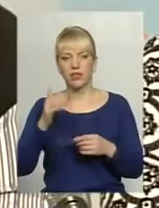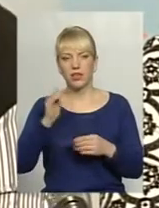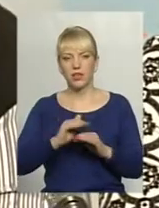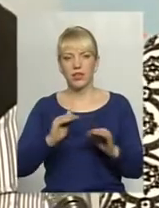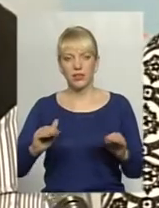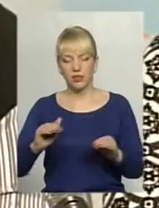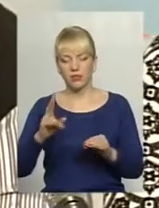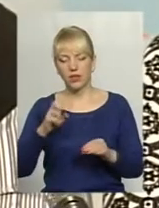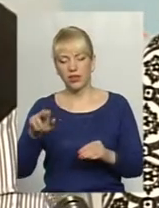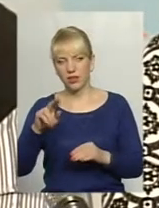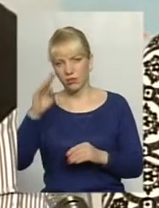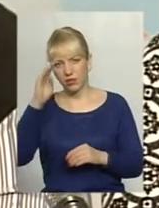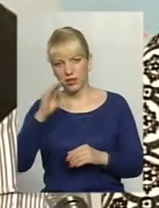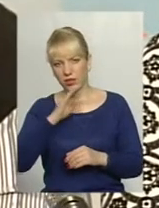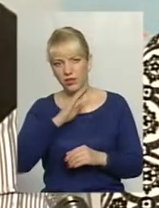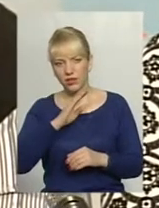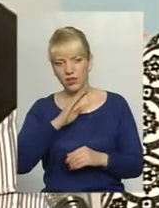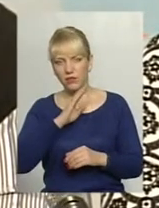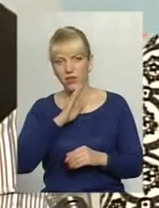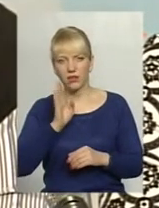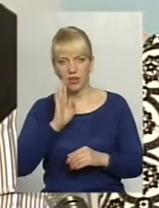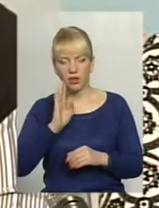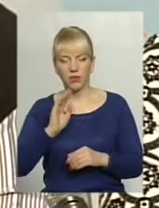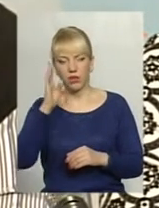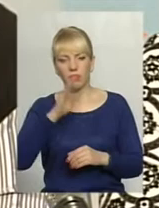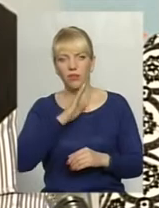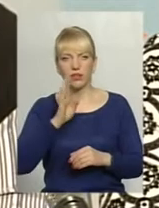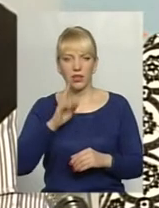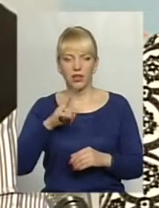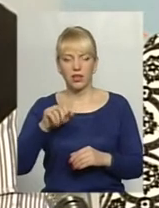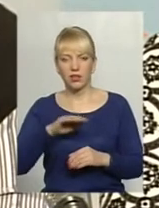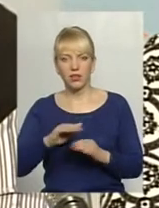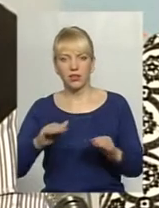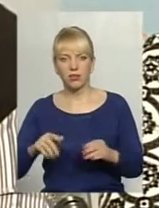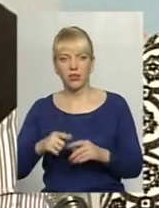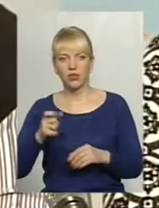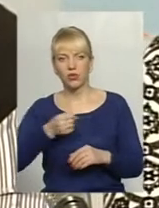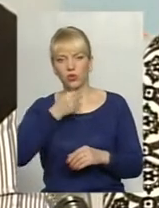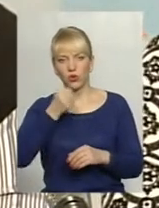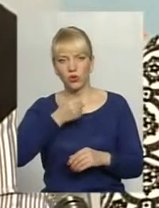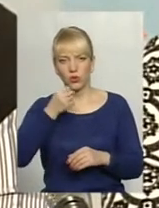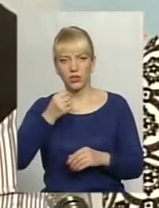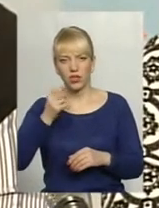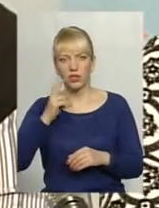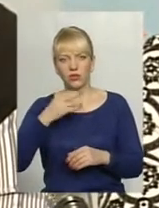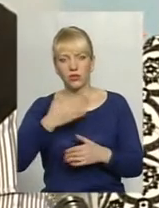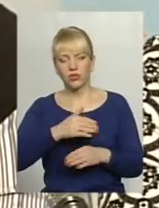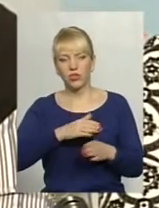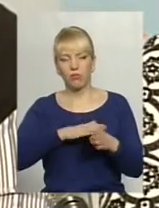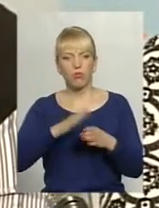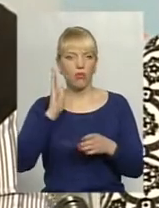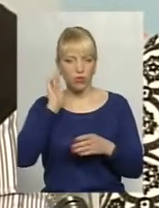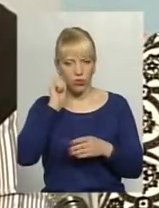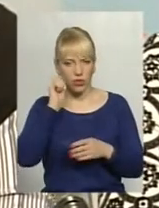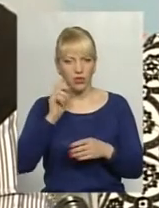дітьми, діти над батьками, діти дорослі, які вже повнолітті над своїми батьками, які пенсіонери